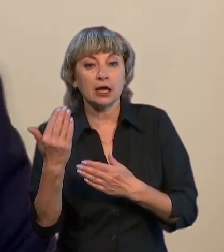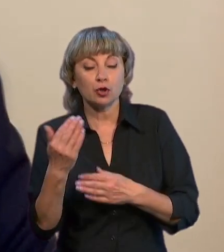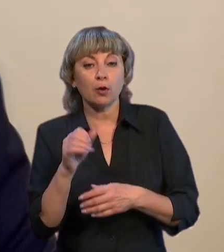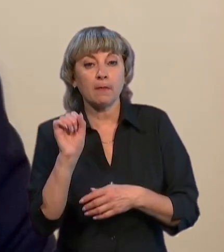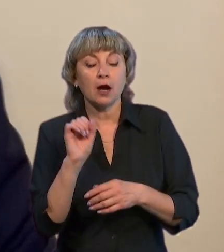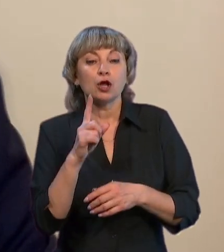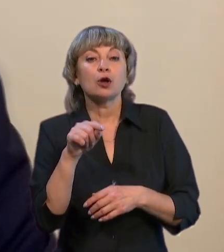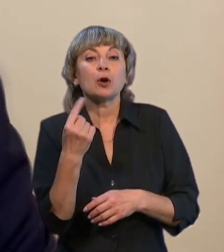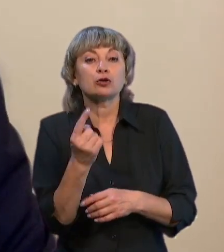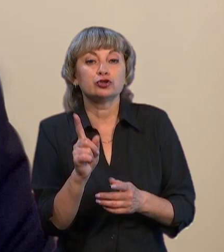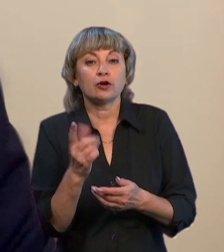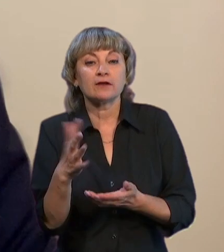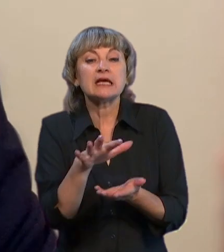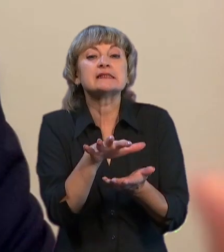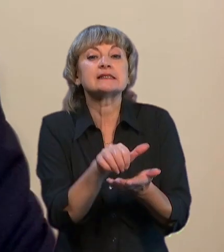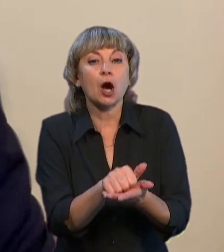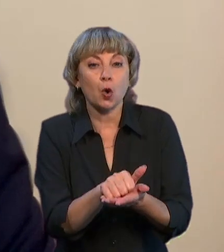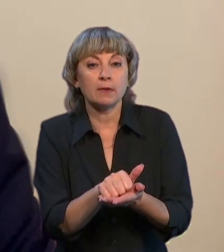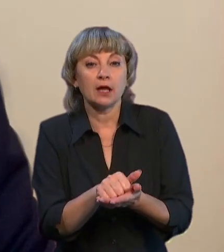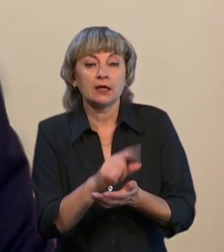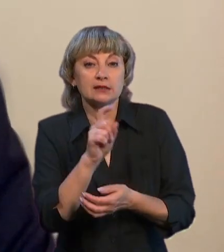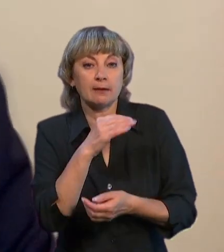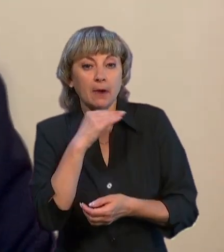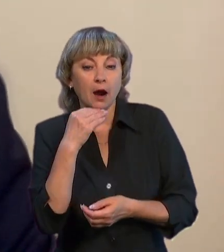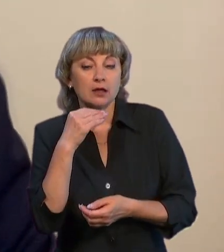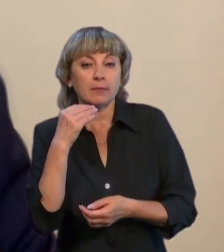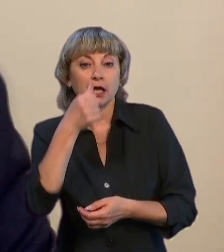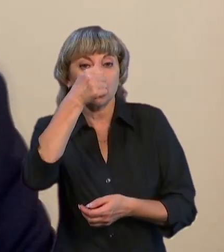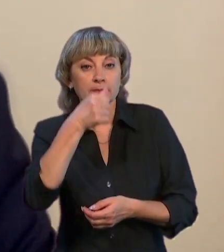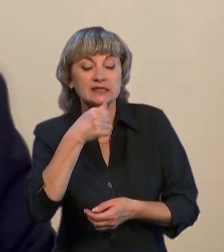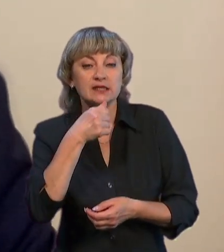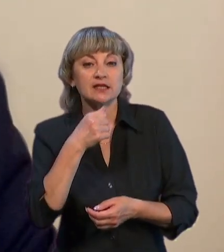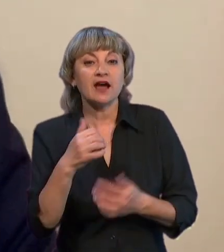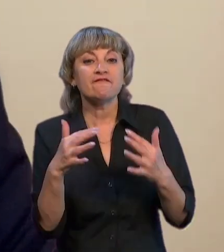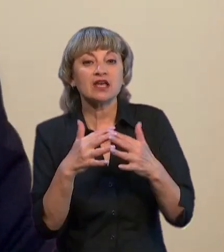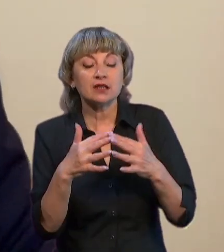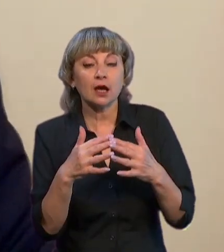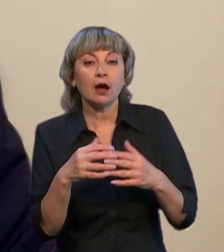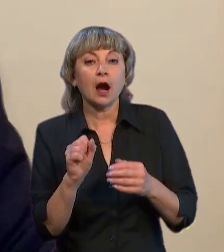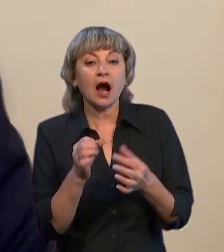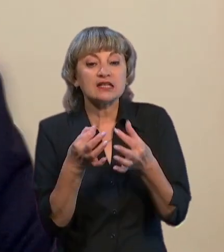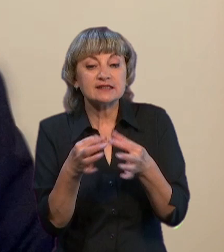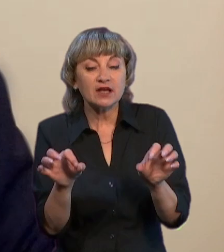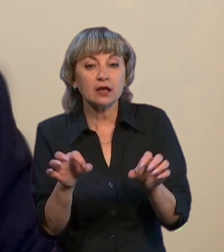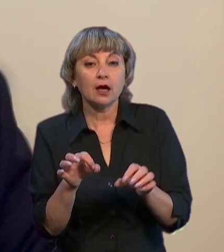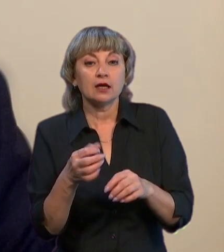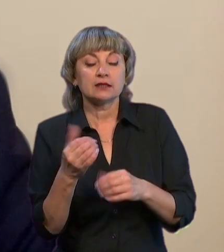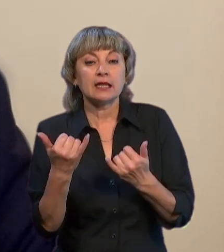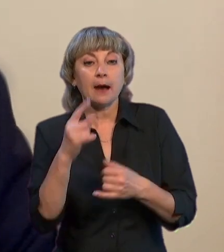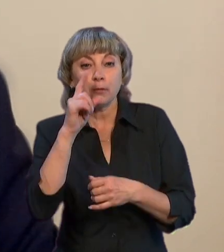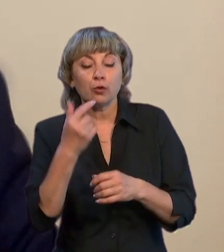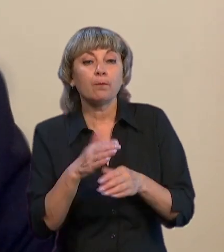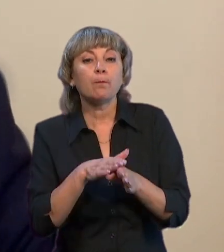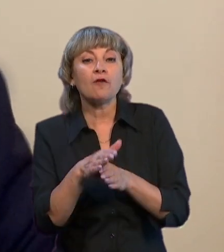досягли колись, закопили за багато-багато місяців, оторік війни. А звільнити його – це повний провал і його